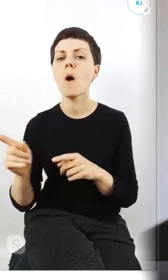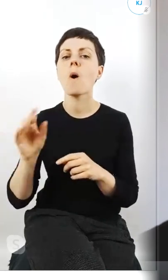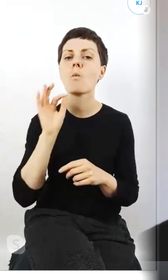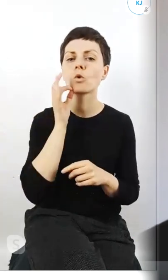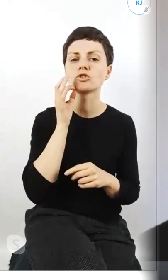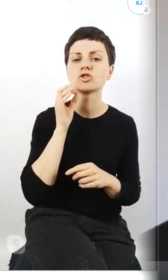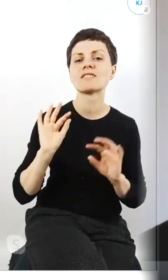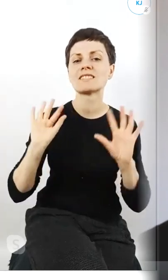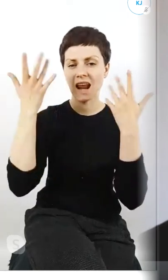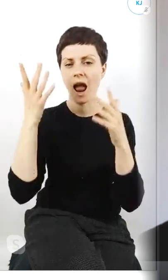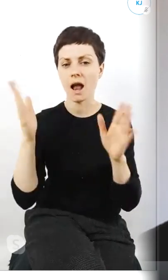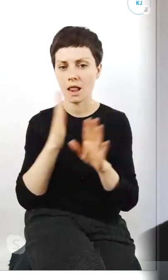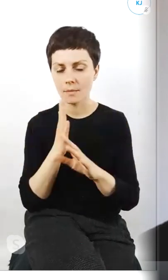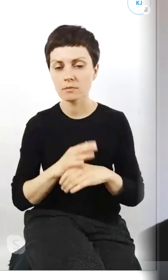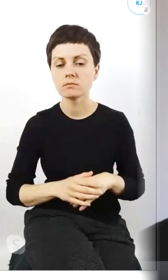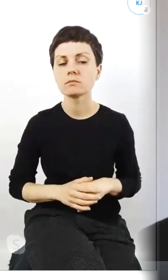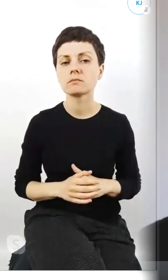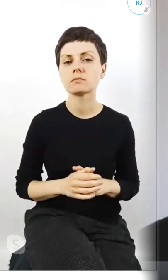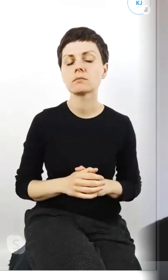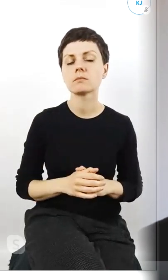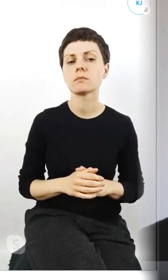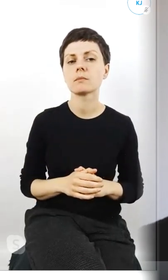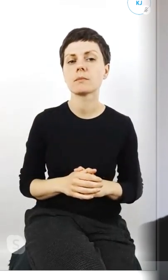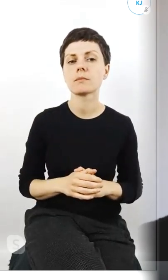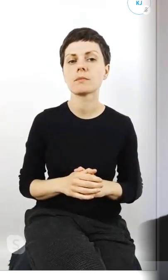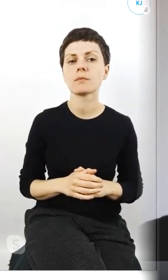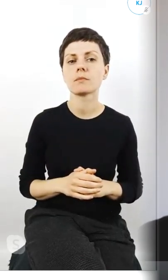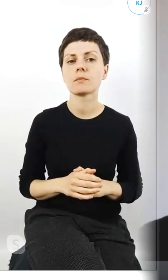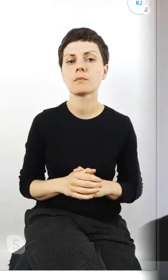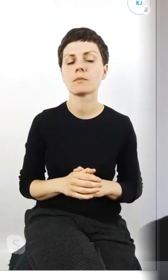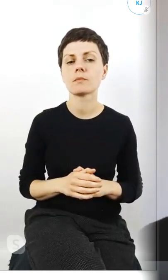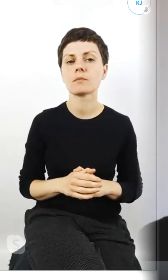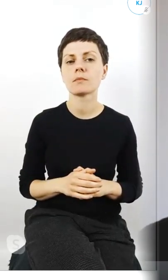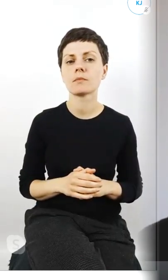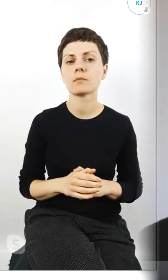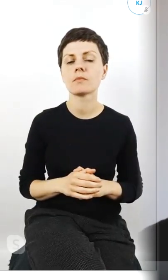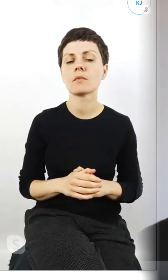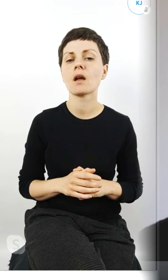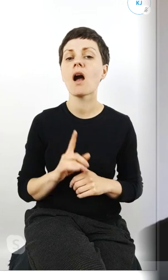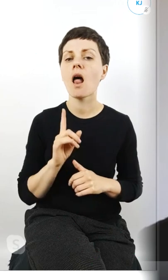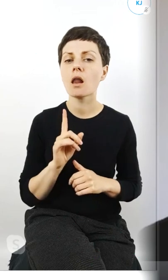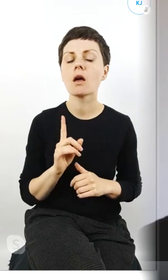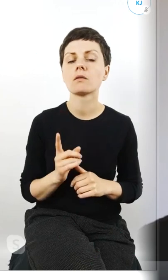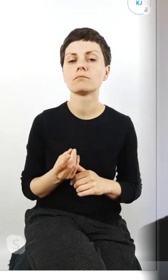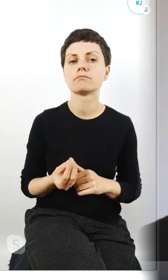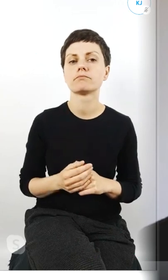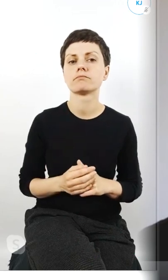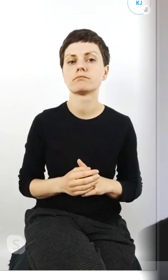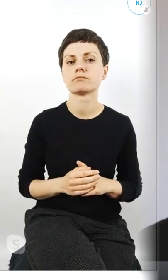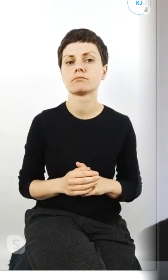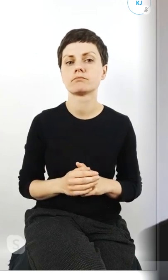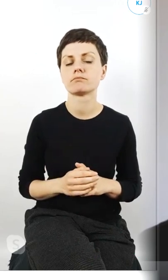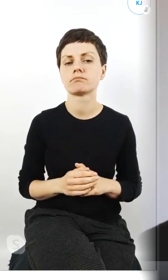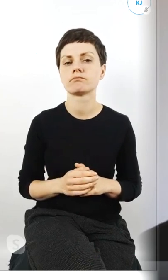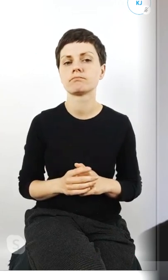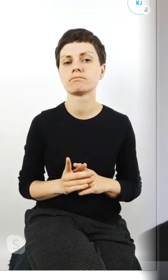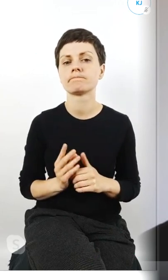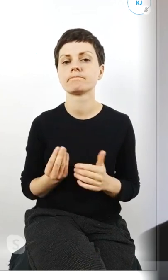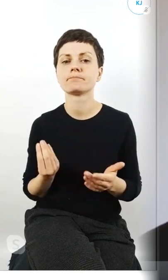ale wprowadzenie tej takiego jakby